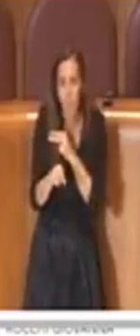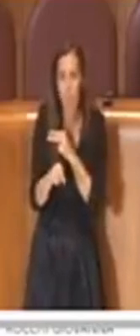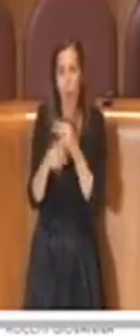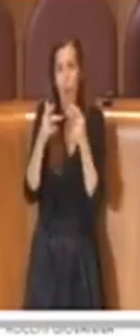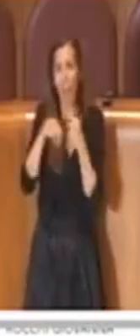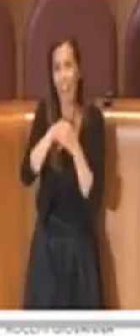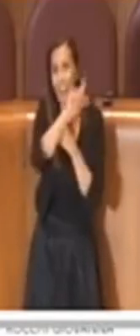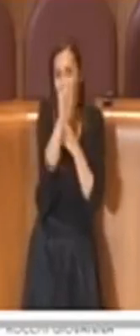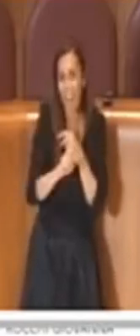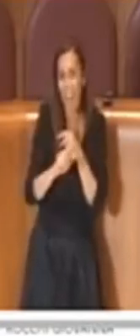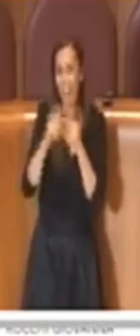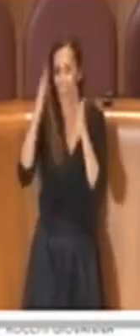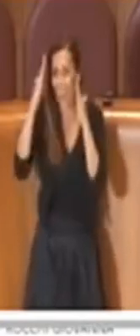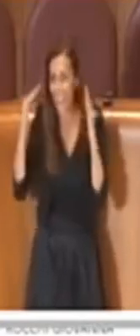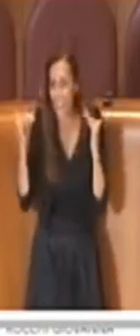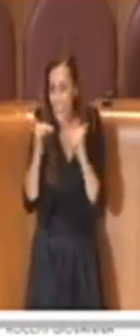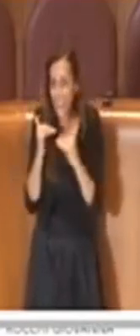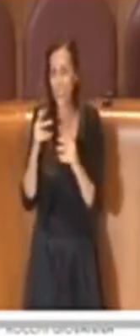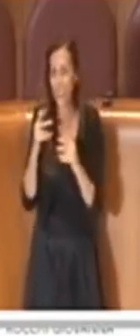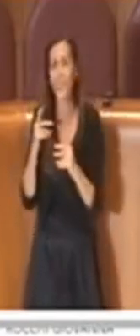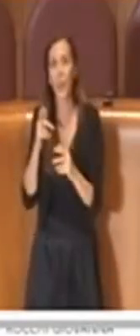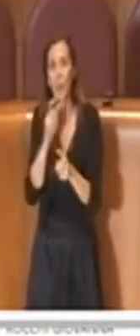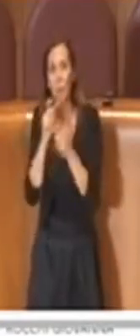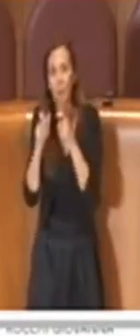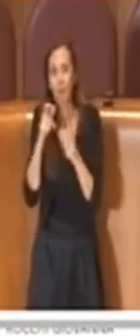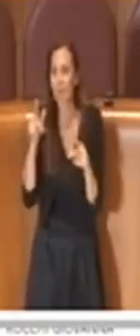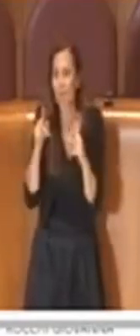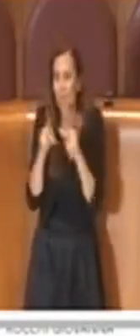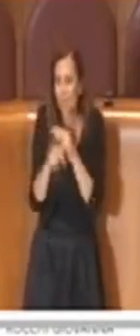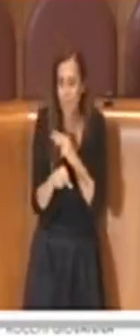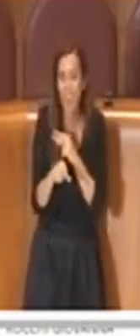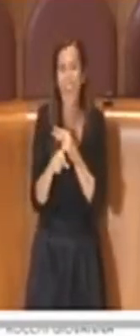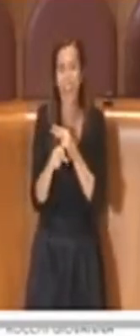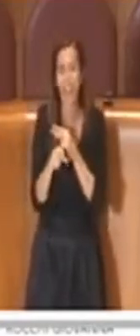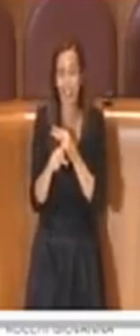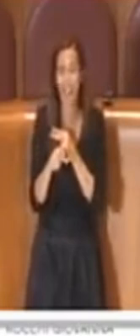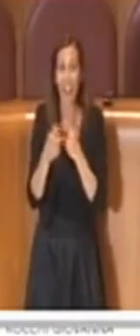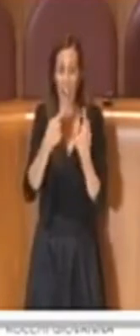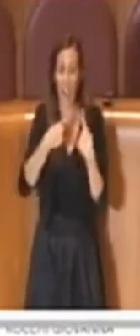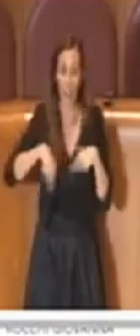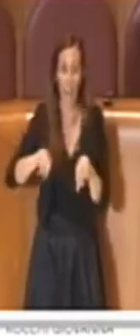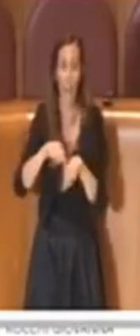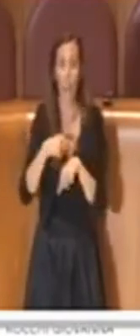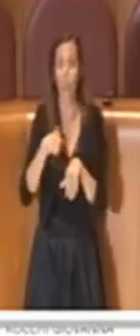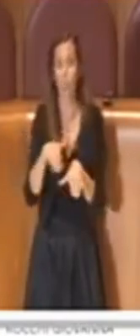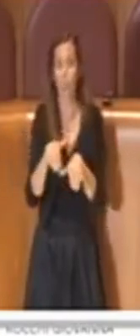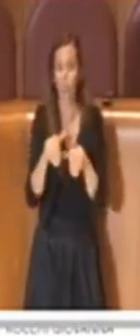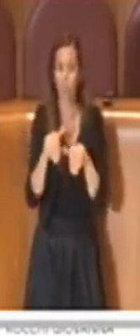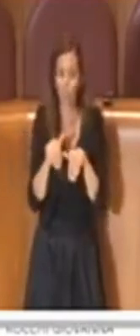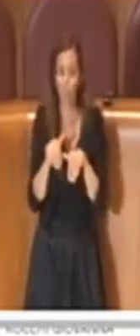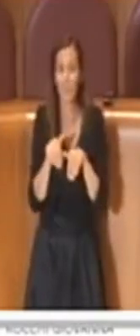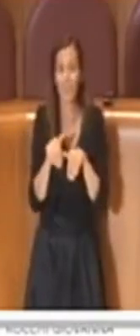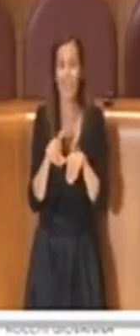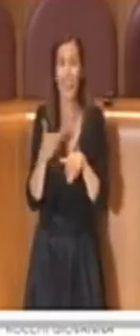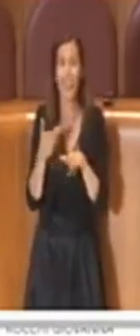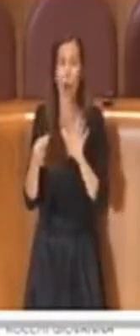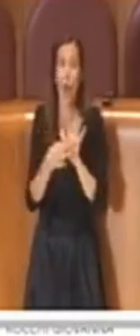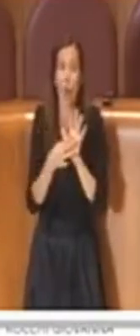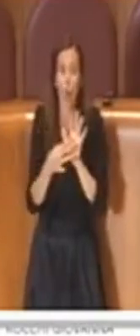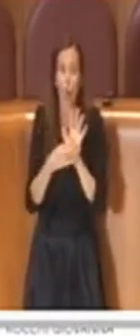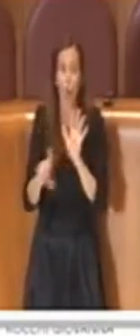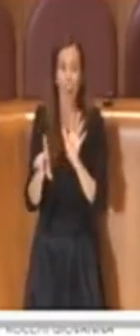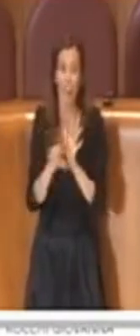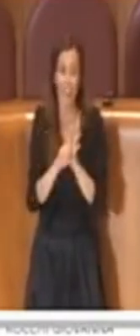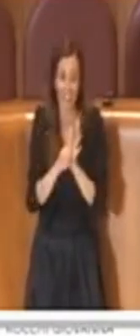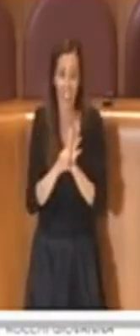appunto che poi si consegna il voto di astensione se effettivamente l'attribuzione della cittadinanza onoraria che poi a norma di legge sarebbe